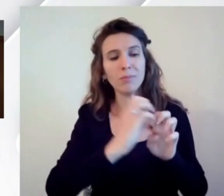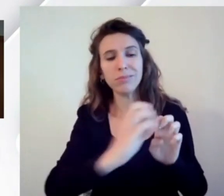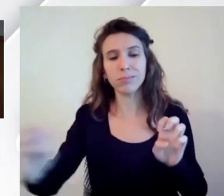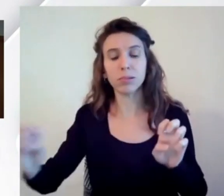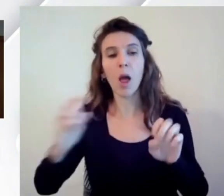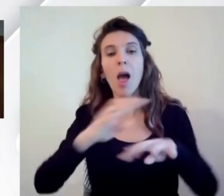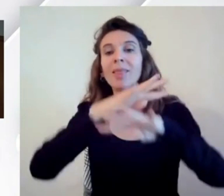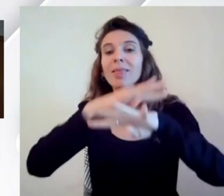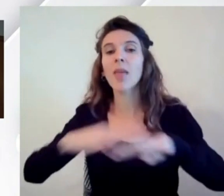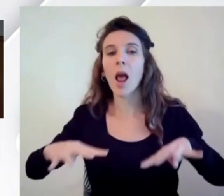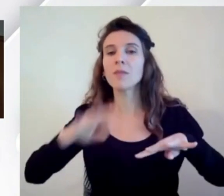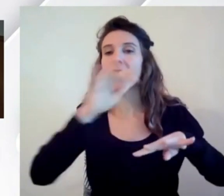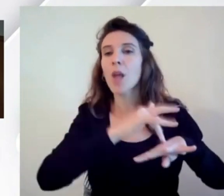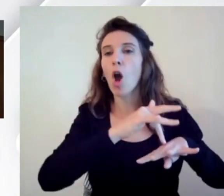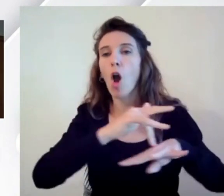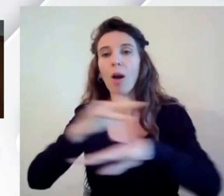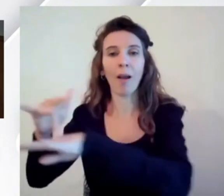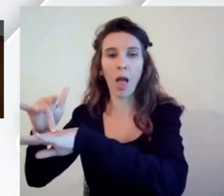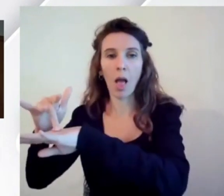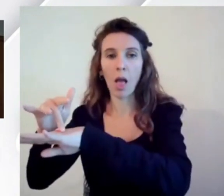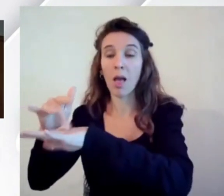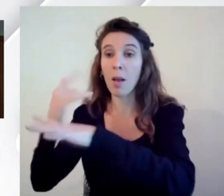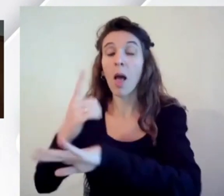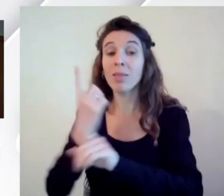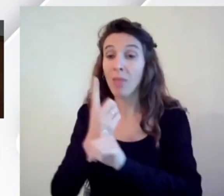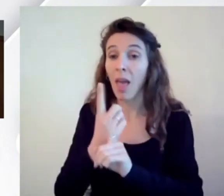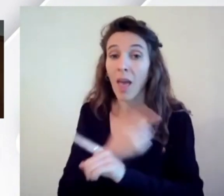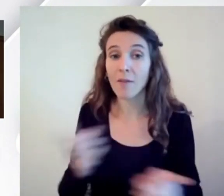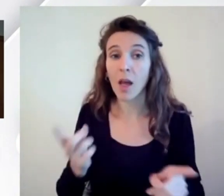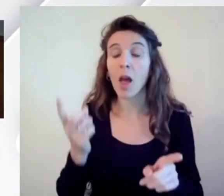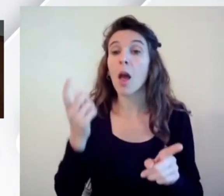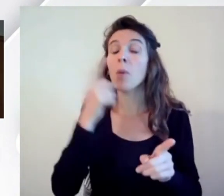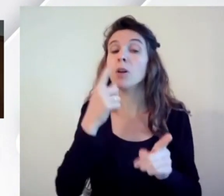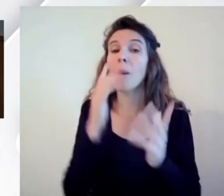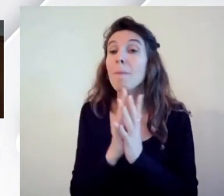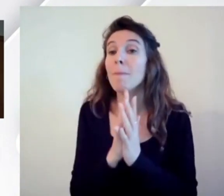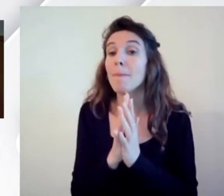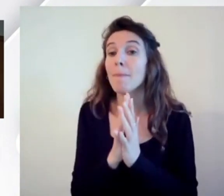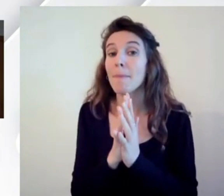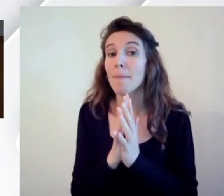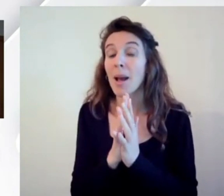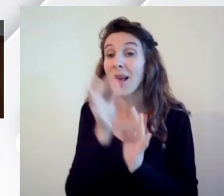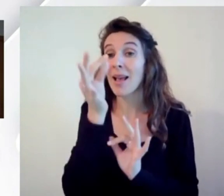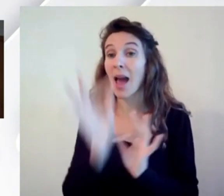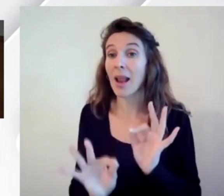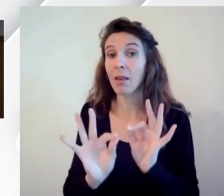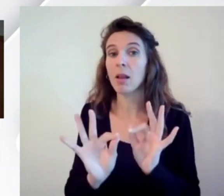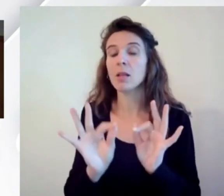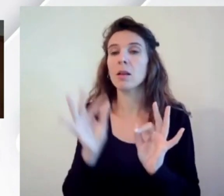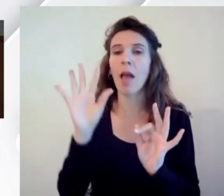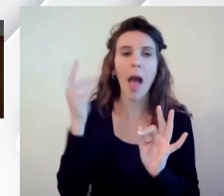trasversali tutte queste la stragrande maggioranza delle caratteristiche di abilità